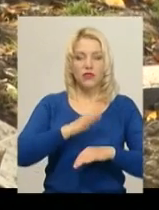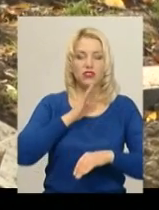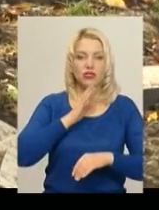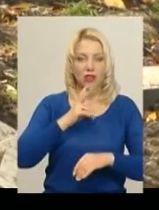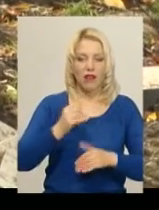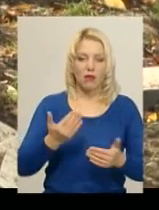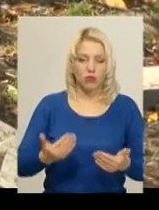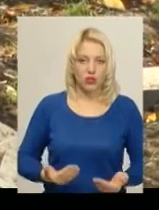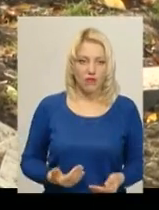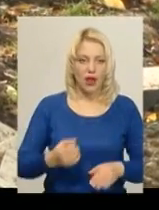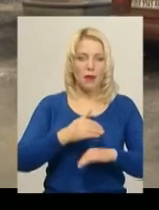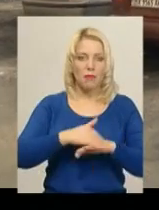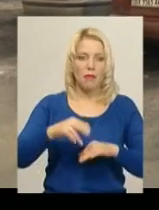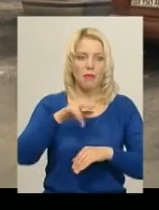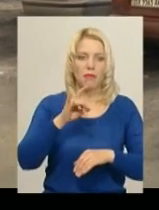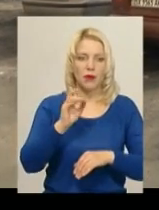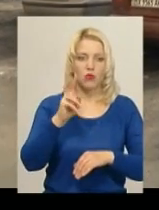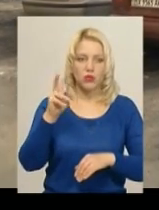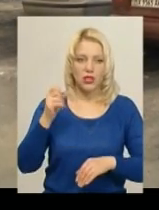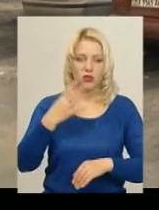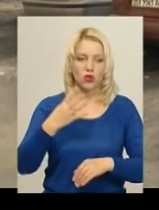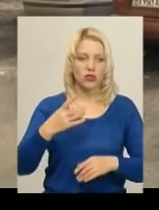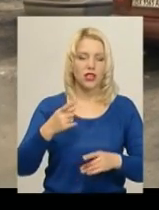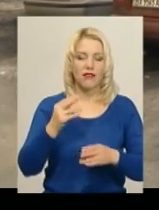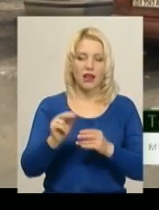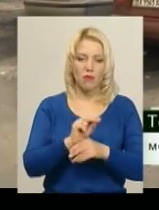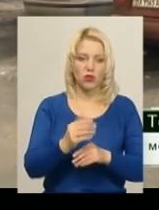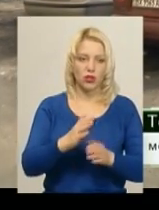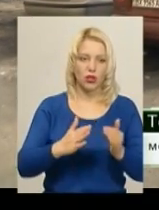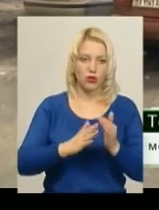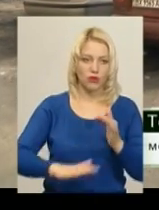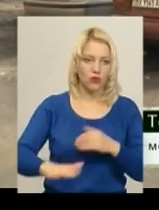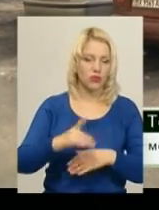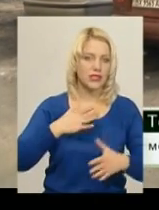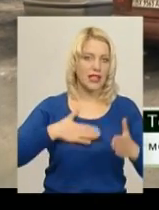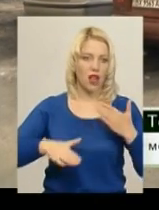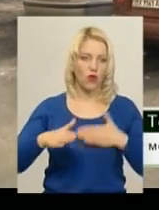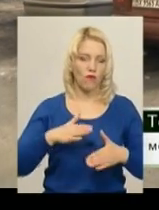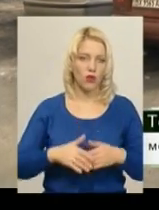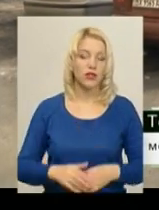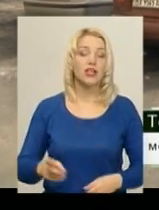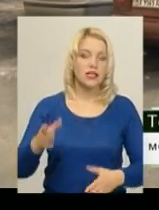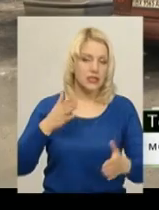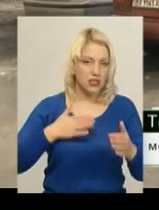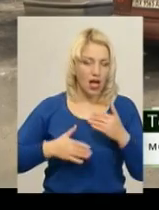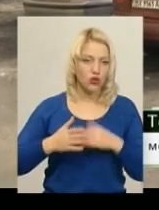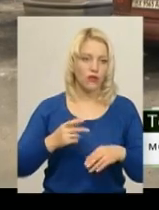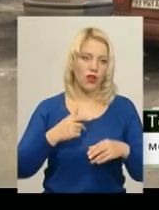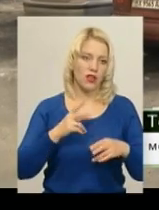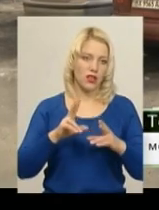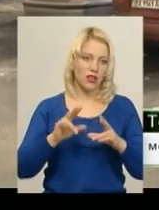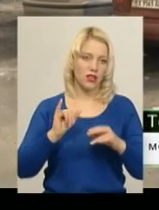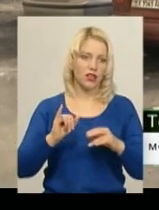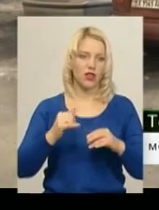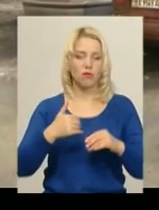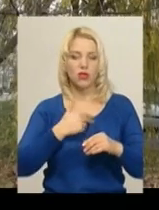пані Тетяна, ремонтом у дворі їхнього будинку задоволена. Задоволені і бажаємо, щоб ще вони щось нам